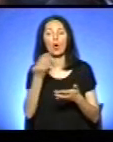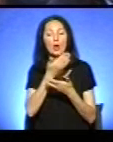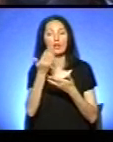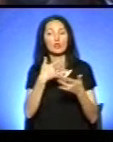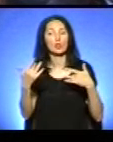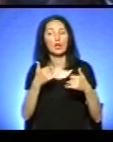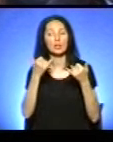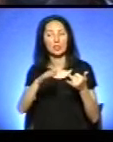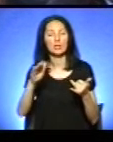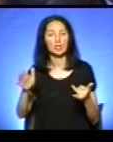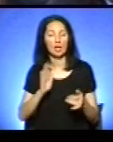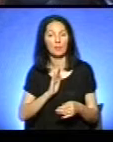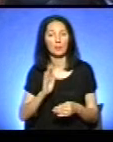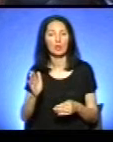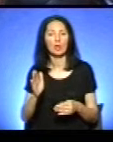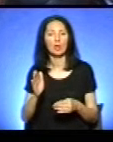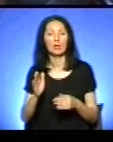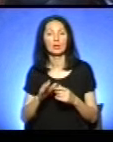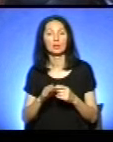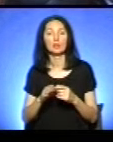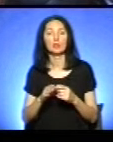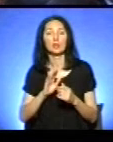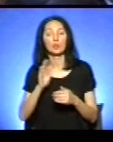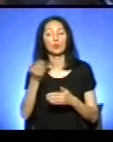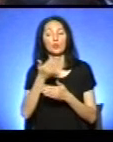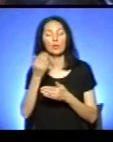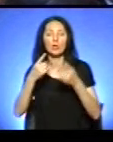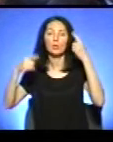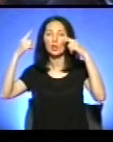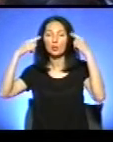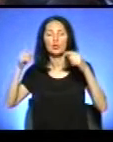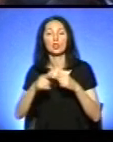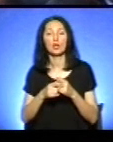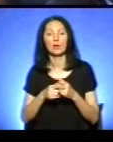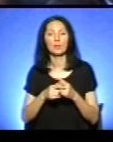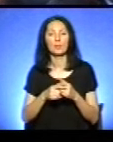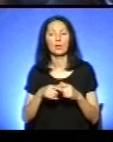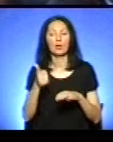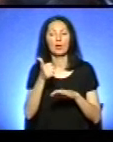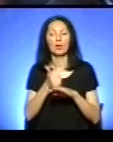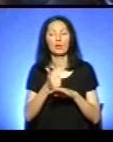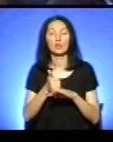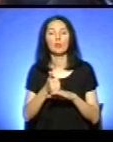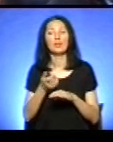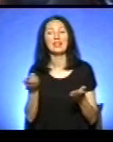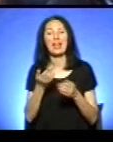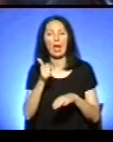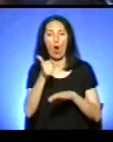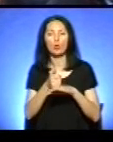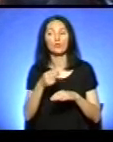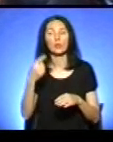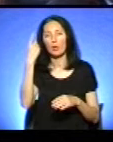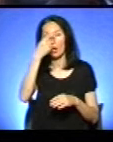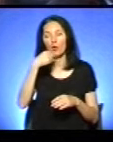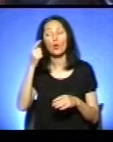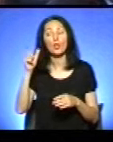буде вказано гарні різні фільми, казочки, де головним героєм є Коза. Ну і також